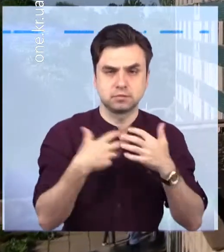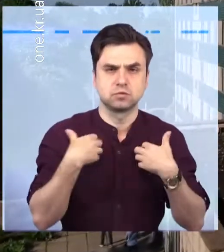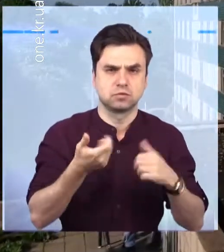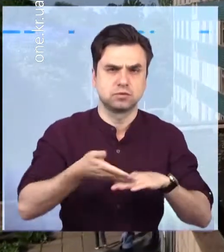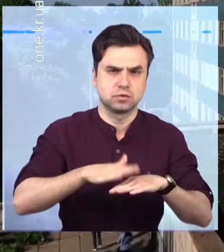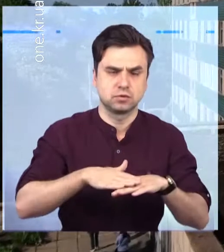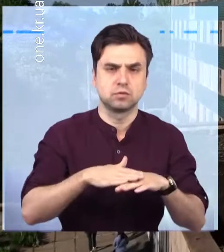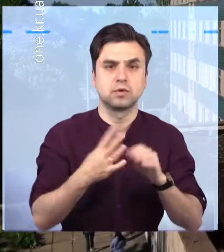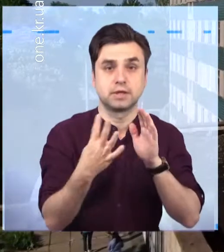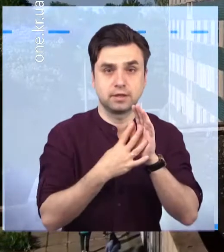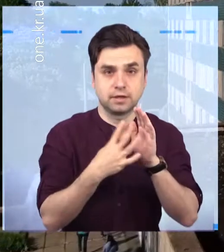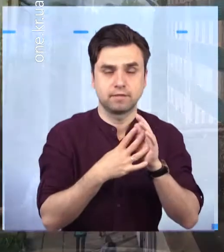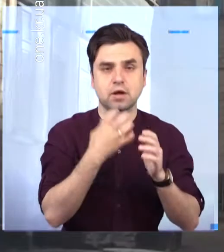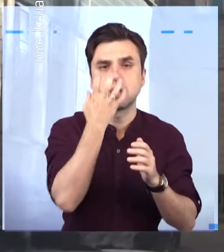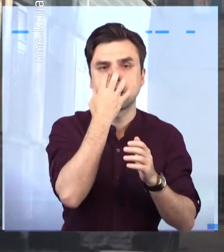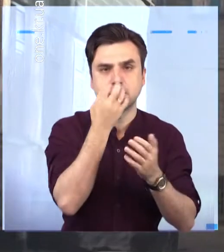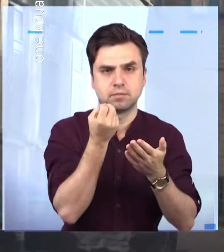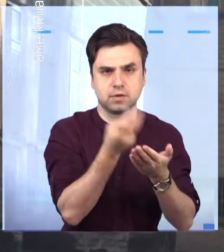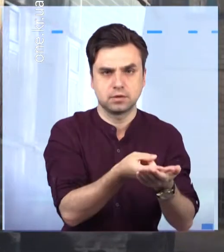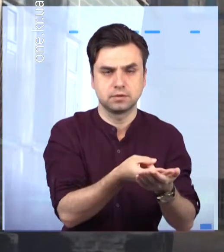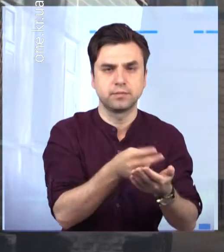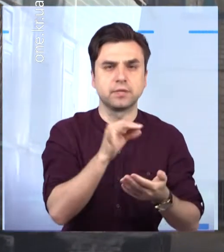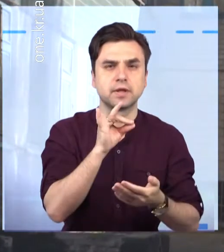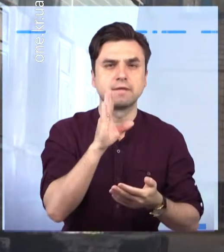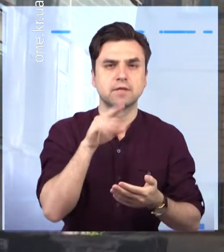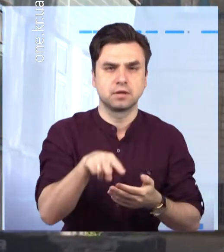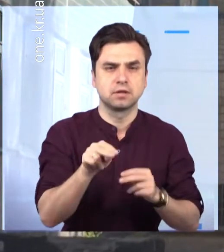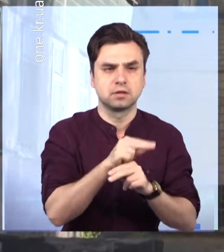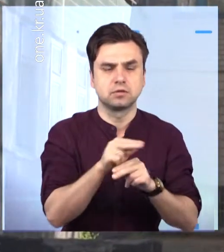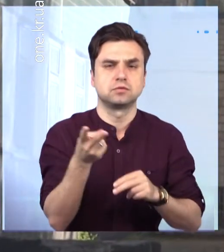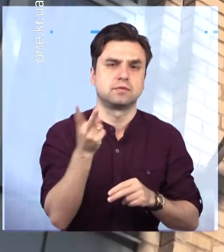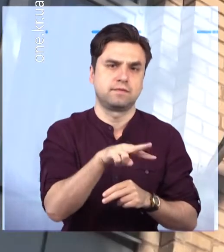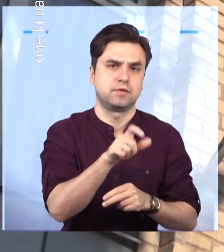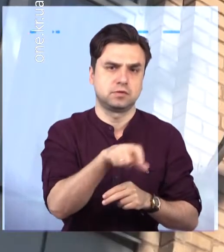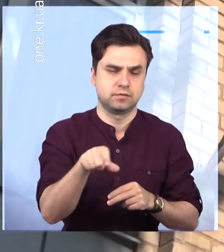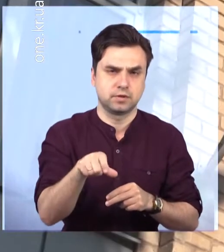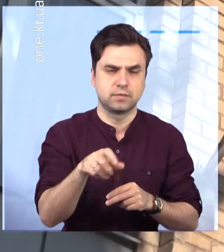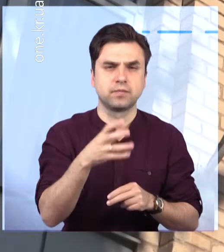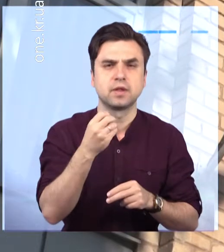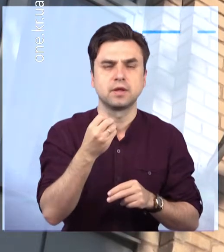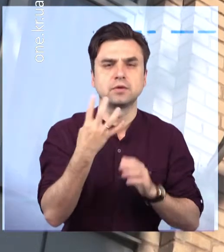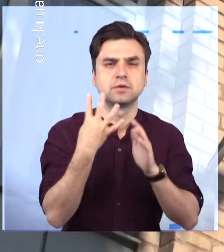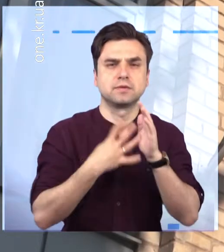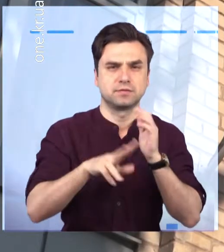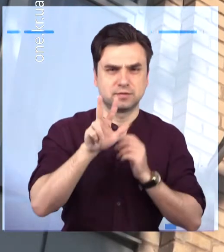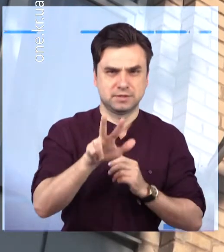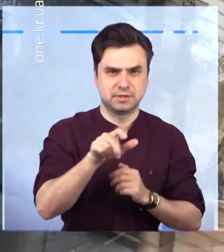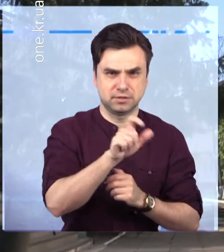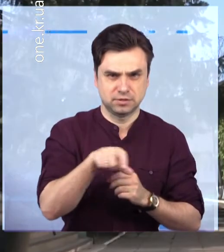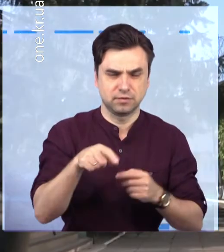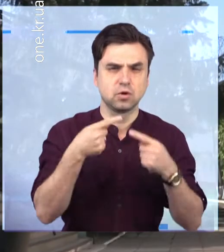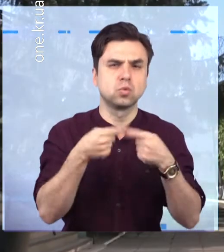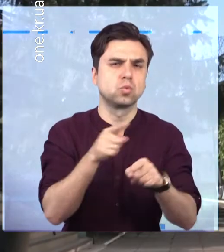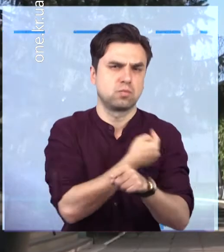важкому стані і 9 в реанімації. До апаратів ШВЛ по місту підключені двоє людей і ще 93 хворих